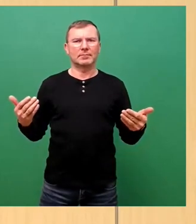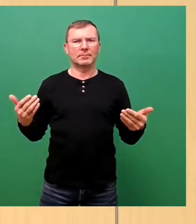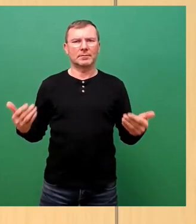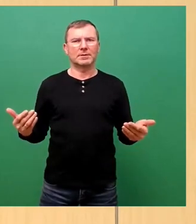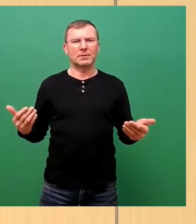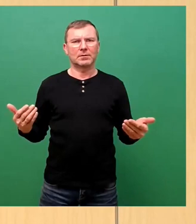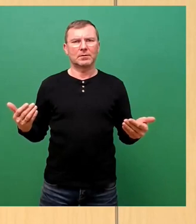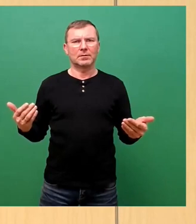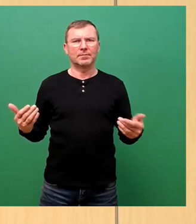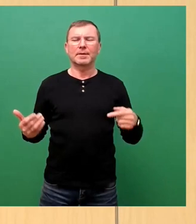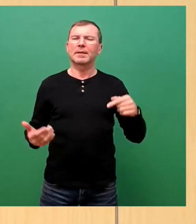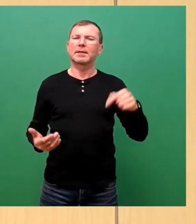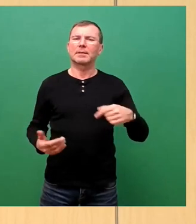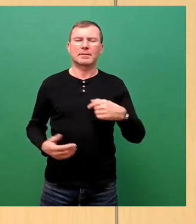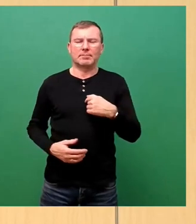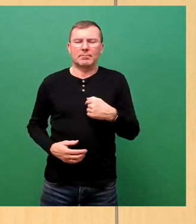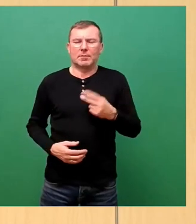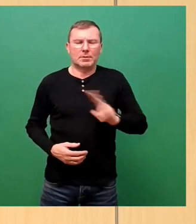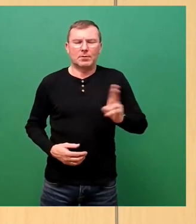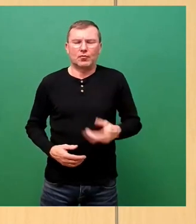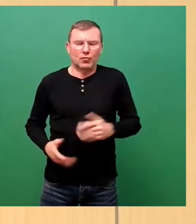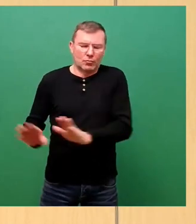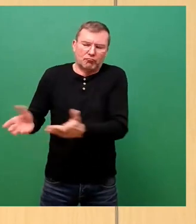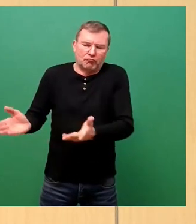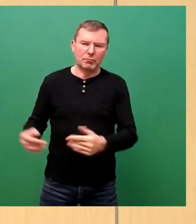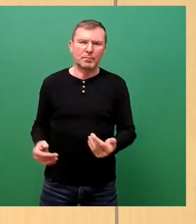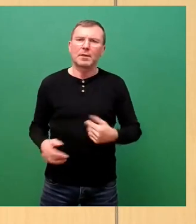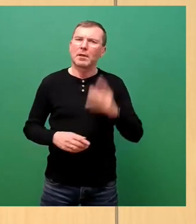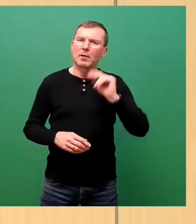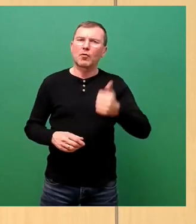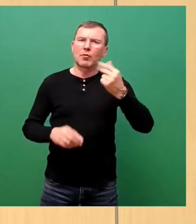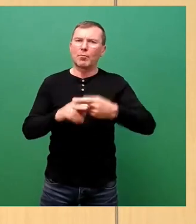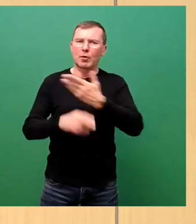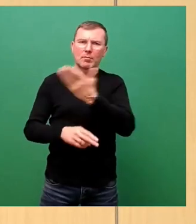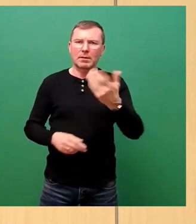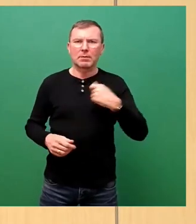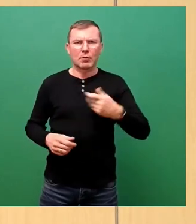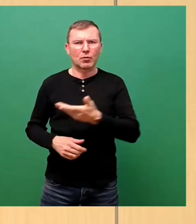das liegt ja jetzt nicht an mir. So, meine Damen und Herren, sehr geehrter Herr Oberbürgermeister, liebe Kollegen,